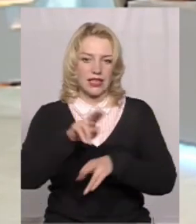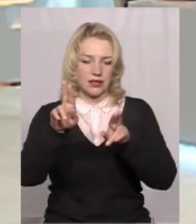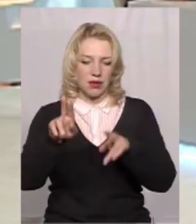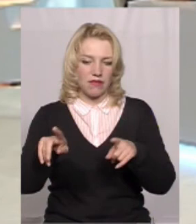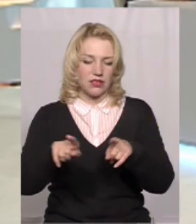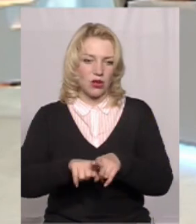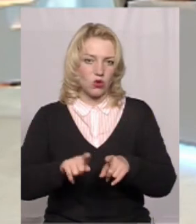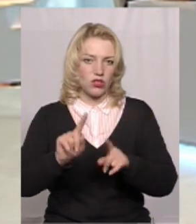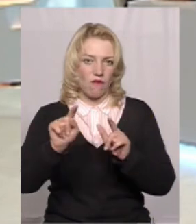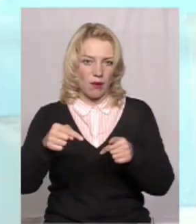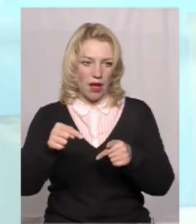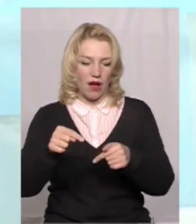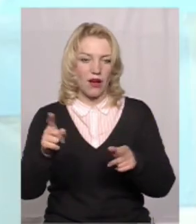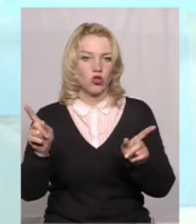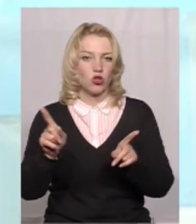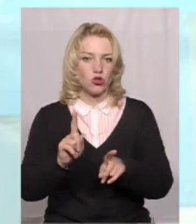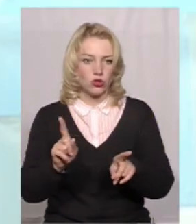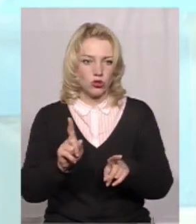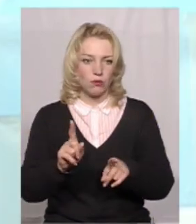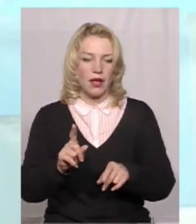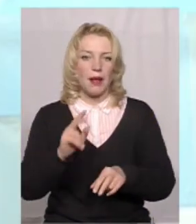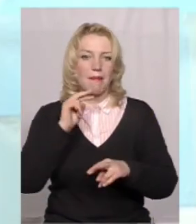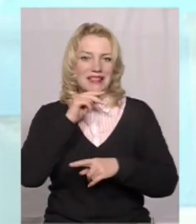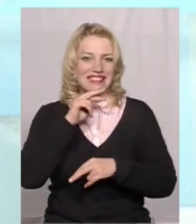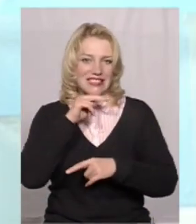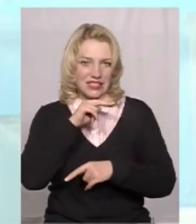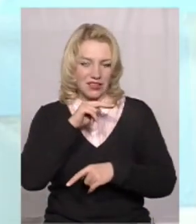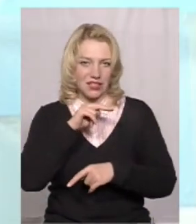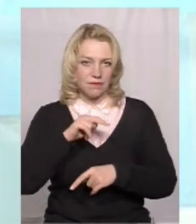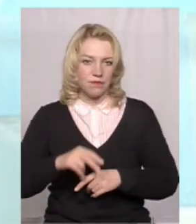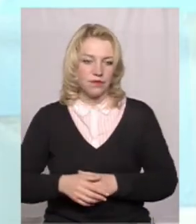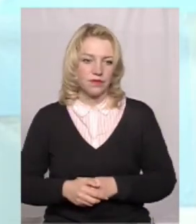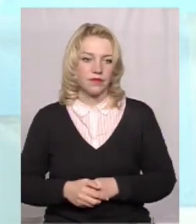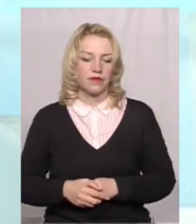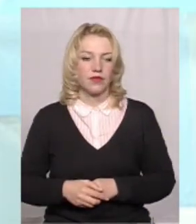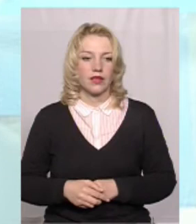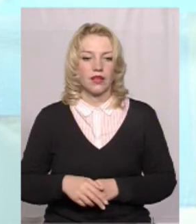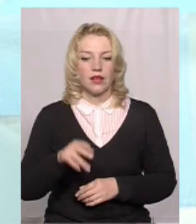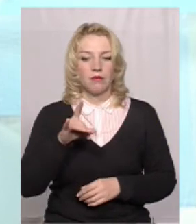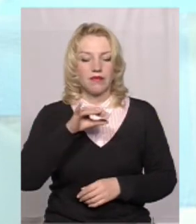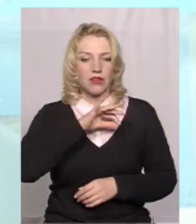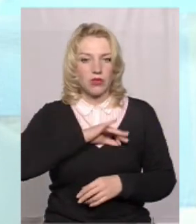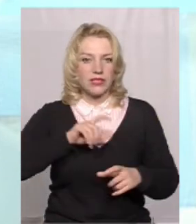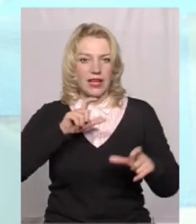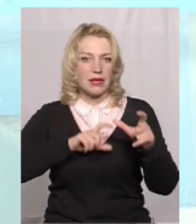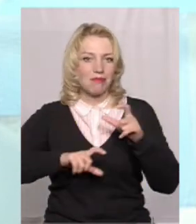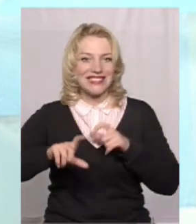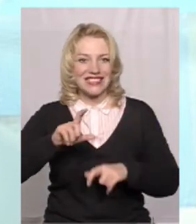також, щоб пестициди, при використанні пестицидів,